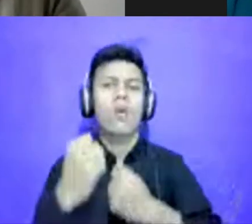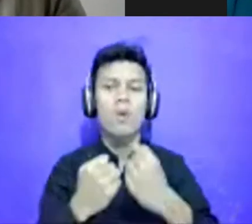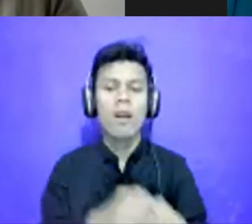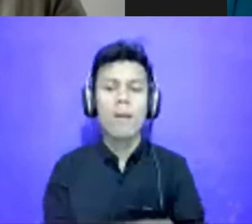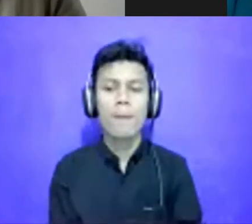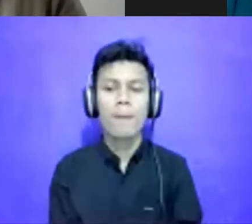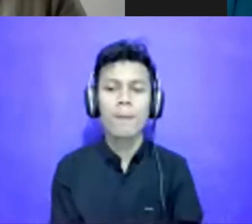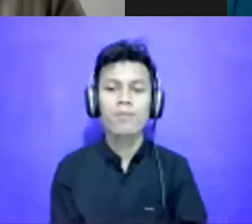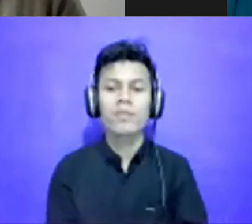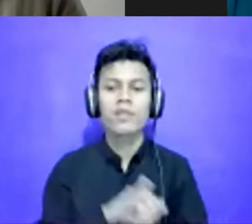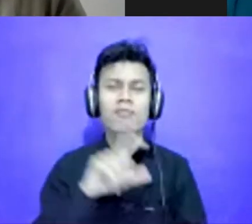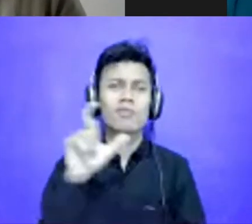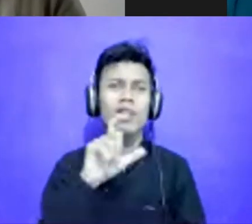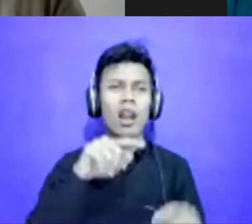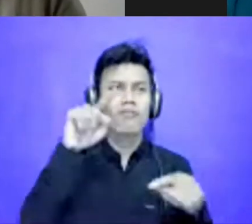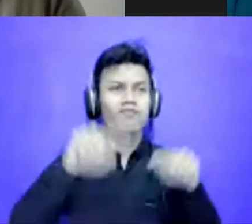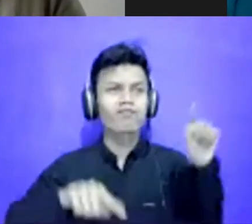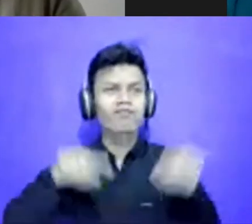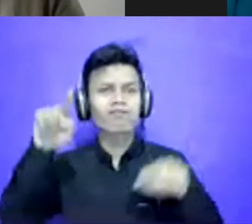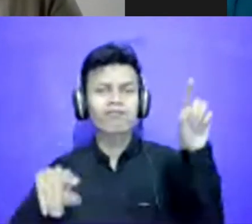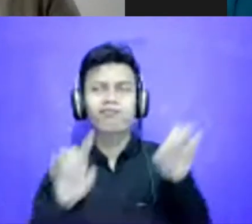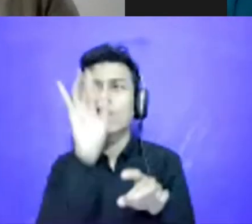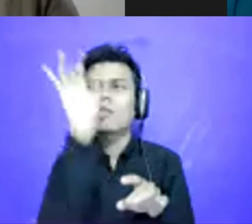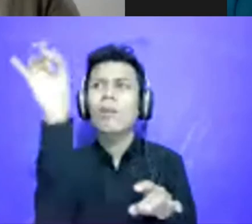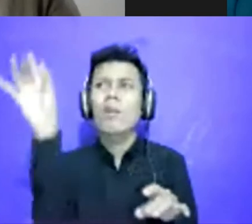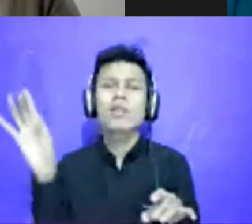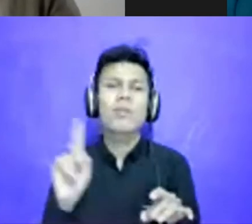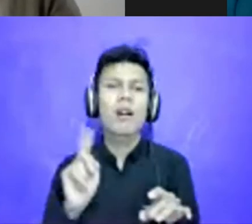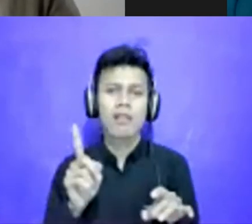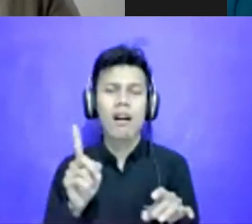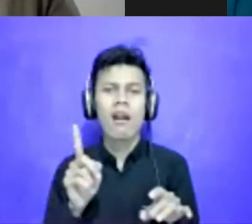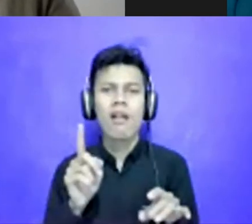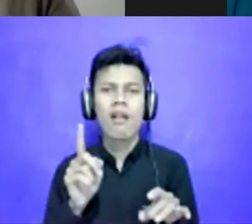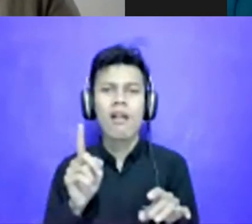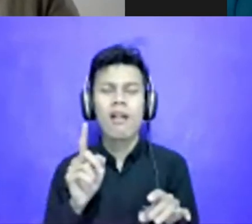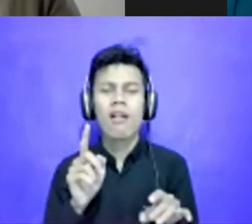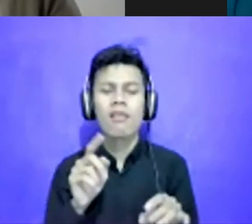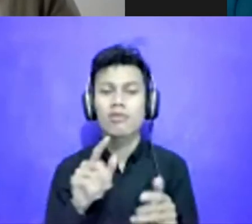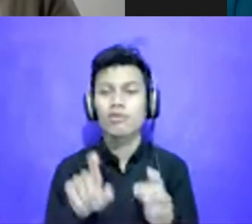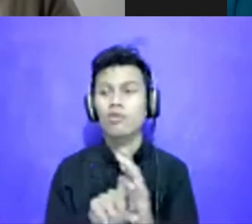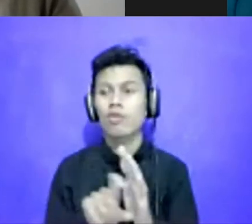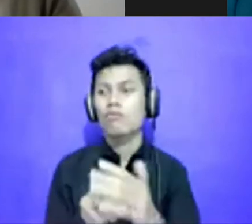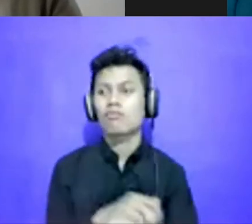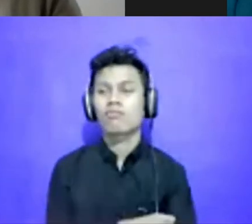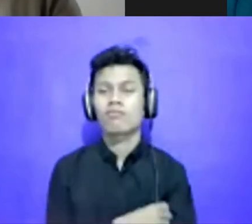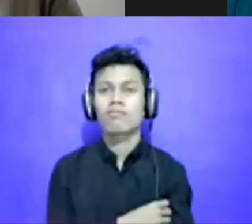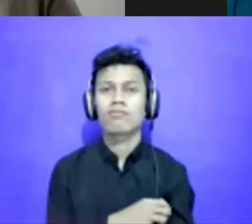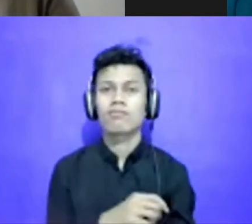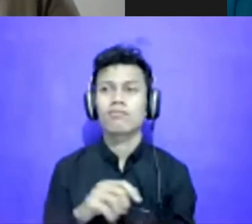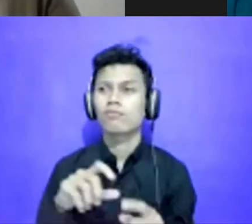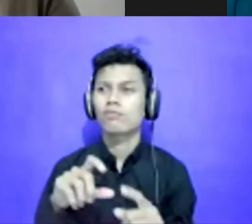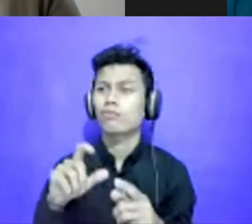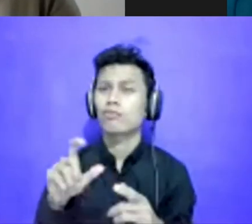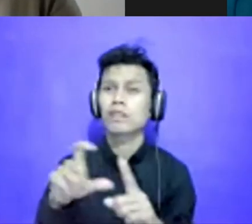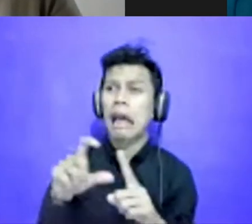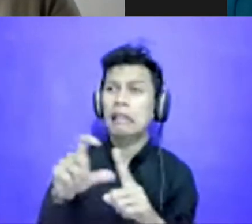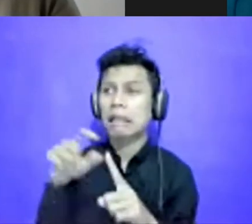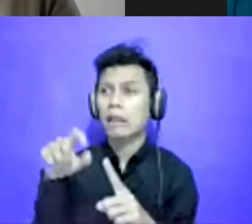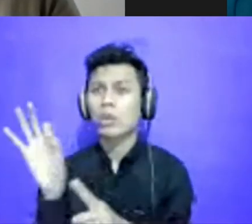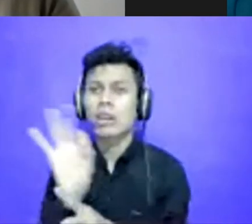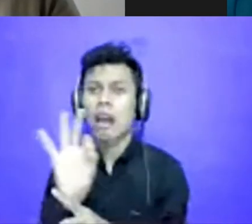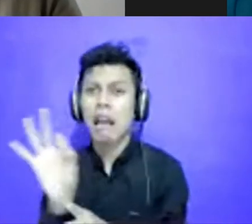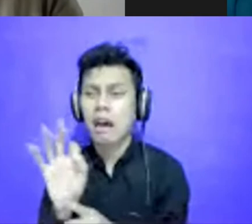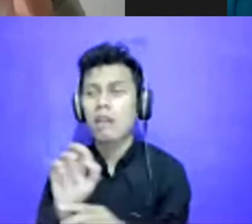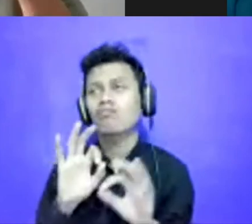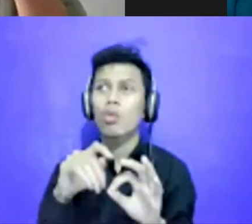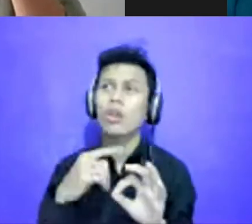beraneka ragam caranya gitu, untuk kita mencari celah, kira-kira kalau datanya ini nggak bisa, atau ini nggak ada, yaudah, gimana kita